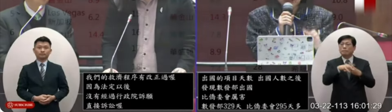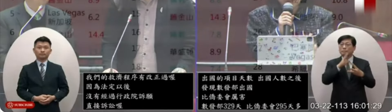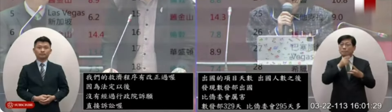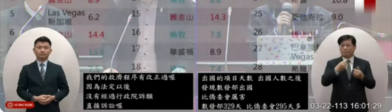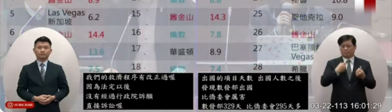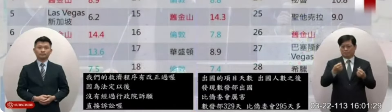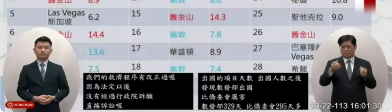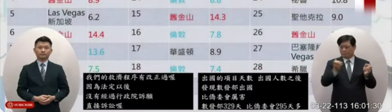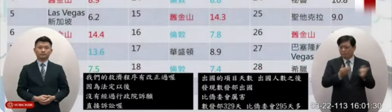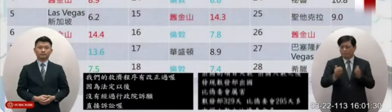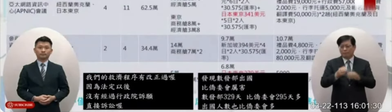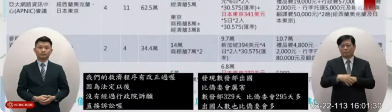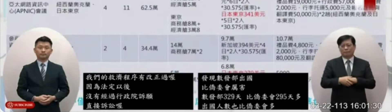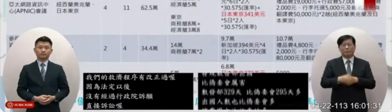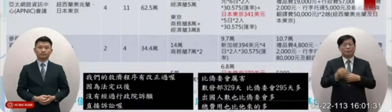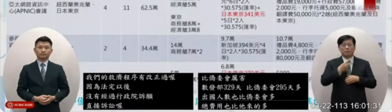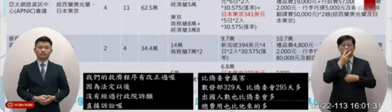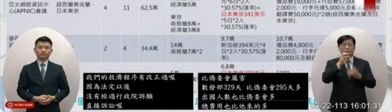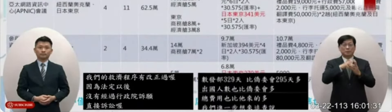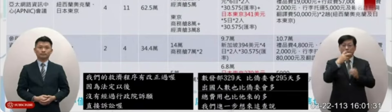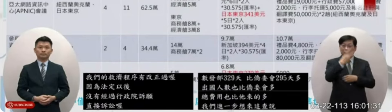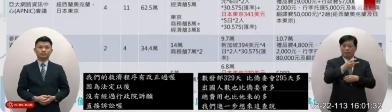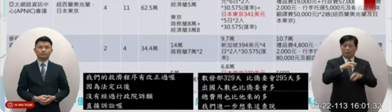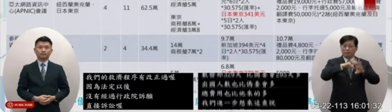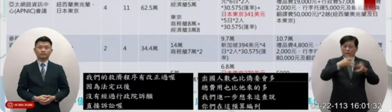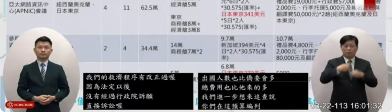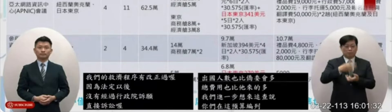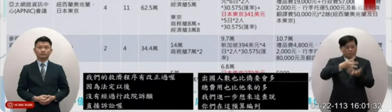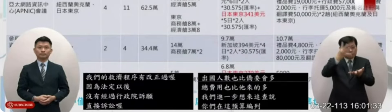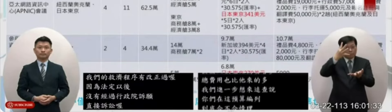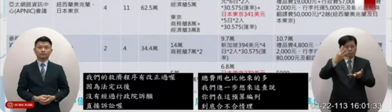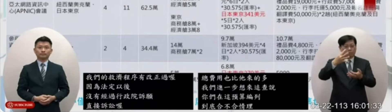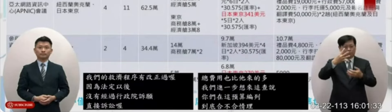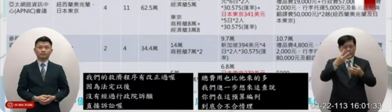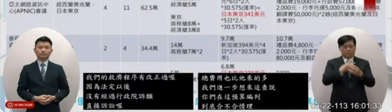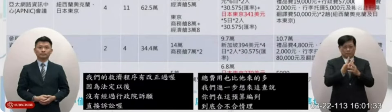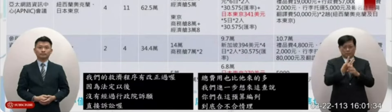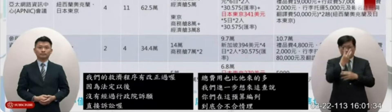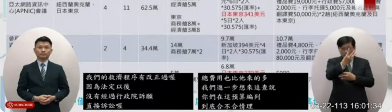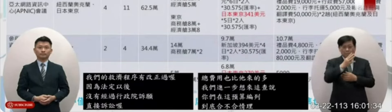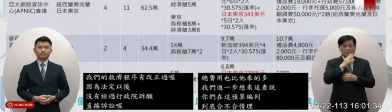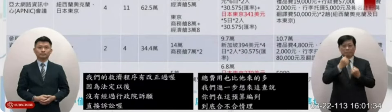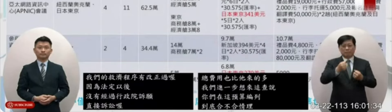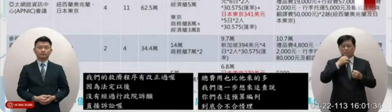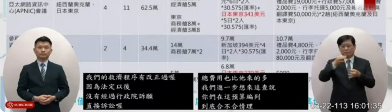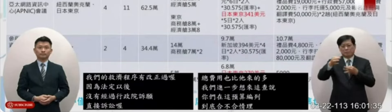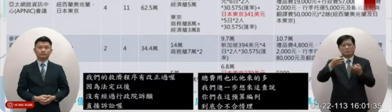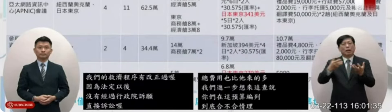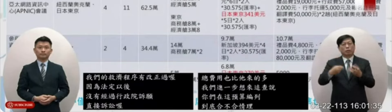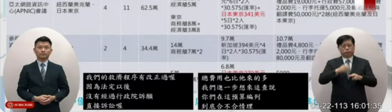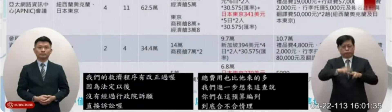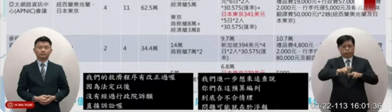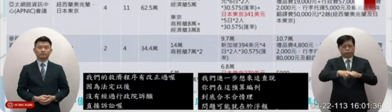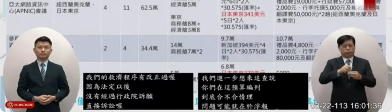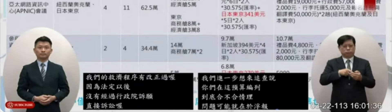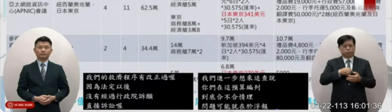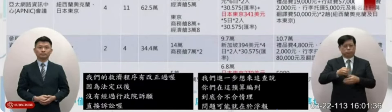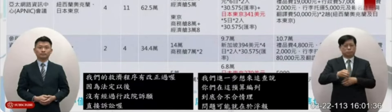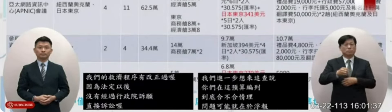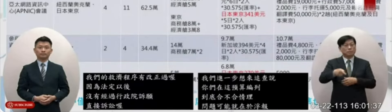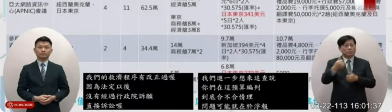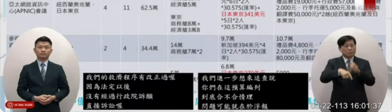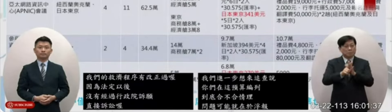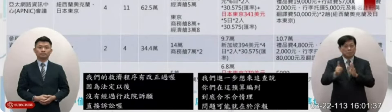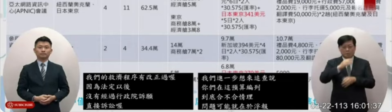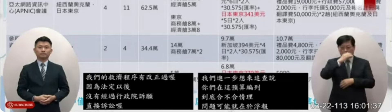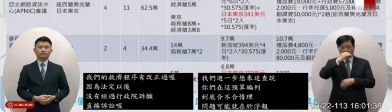洲的部分做了一個整理喔光是亞洲部分呢四趟有三趟安排的是商務艙這裡來說這也